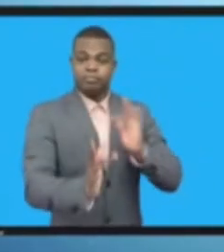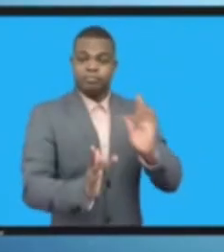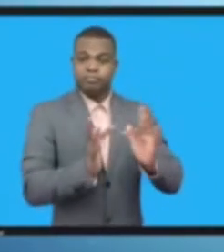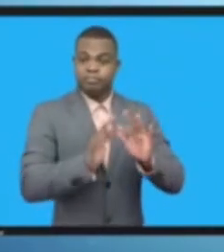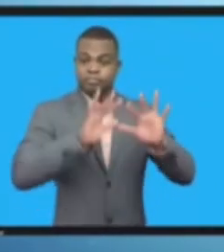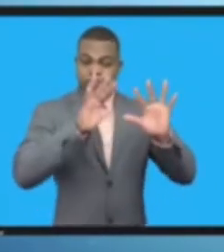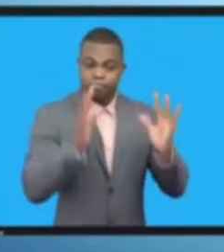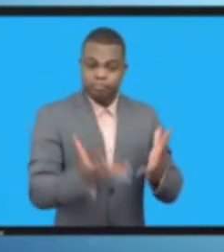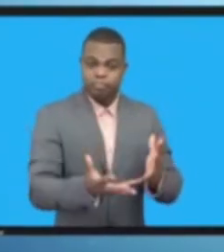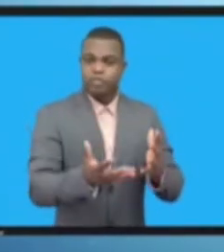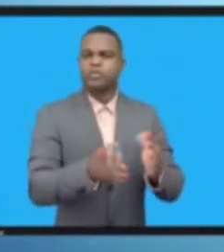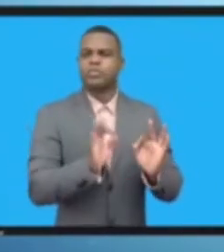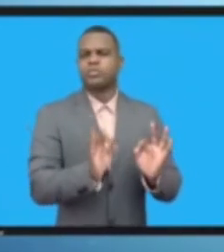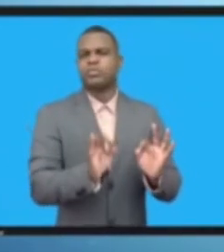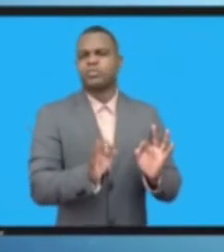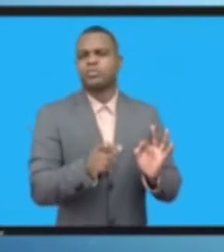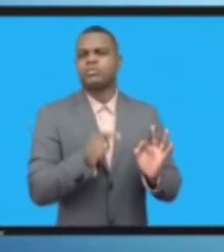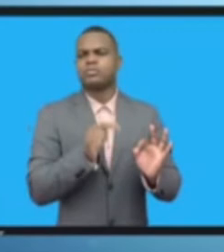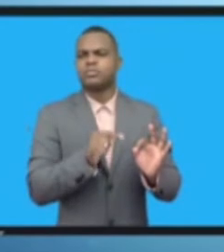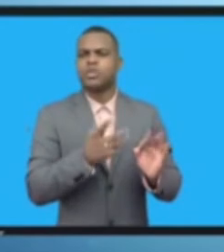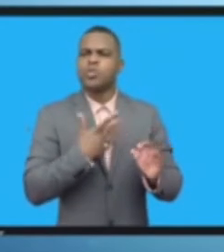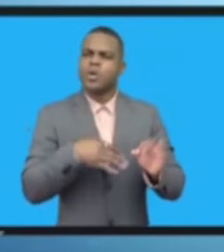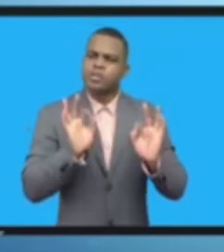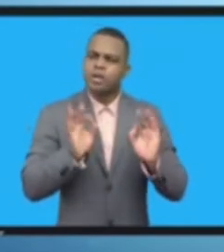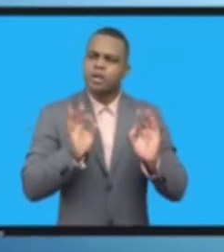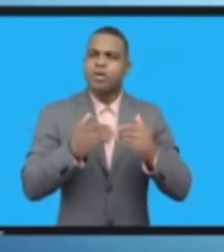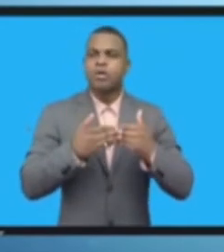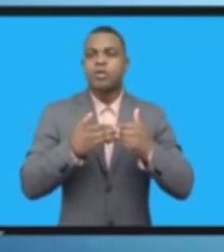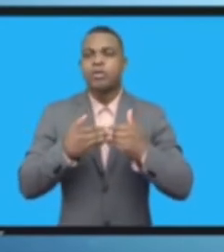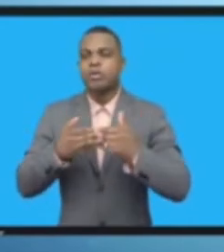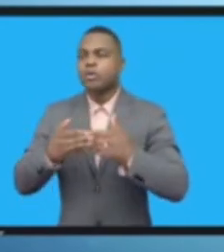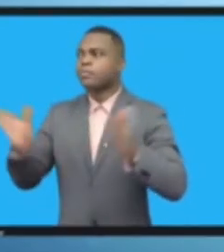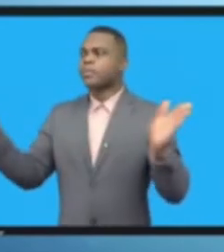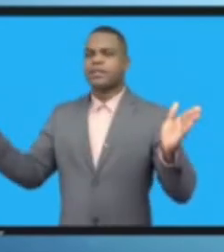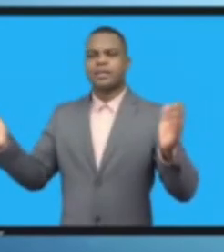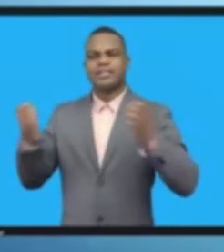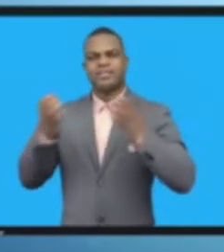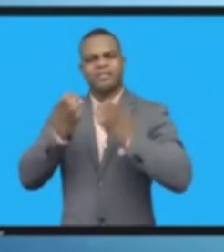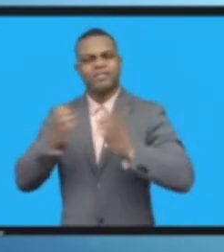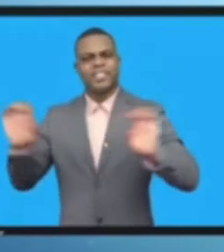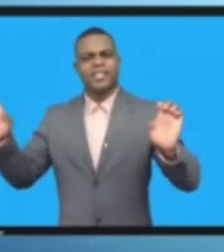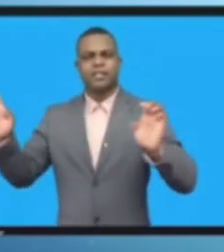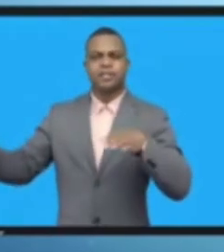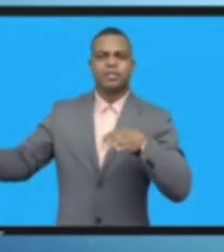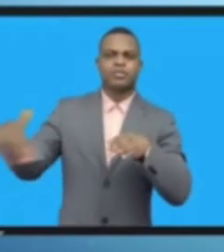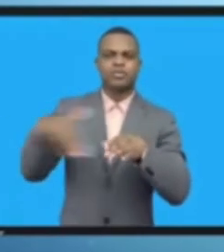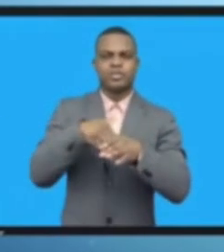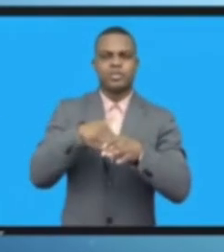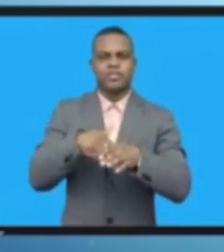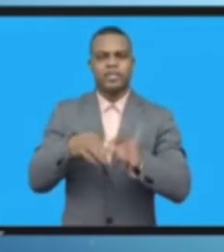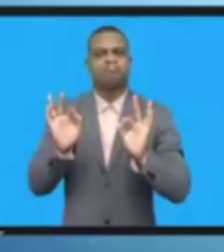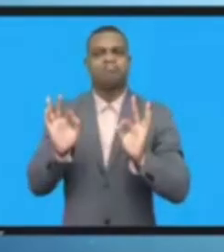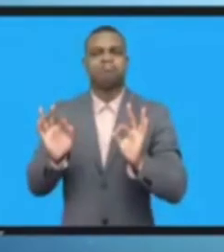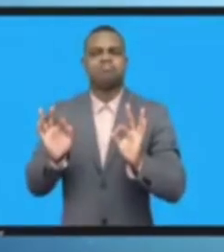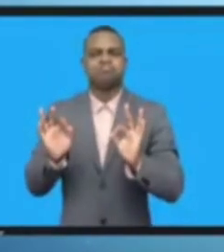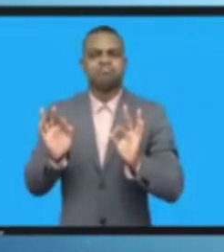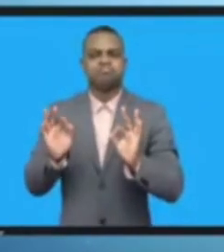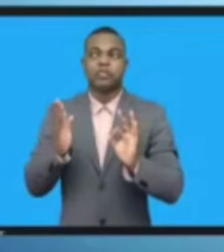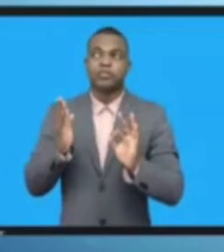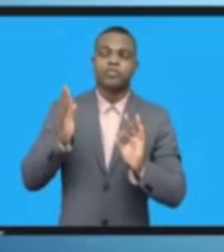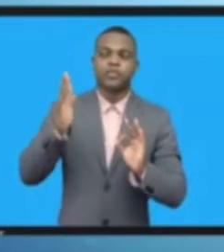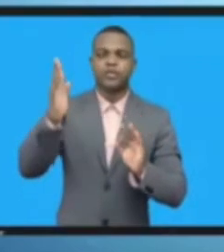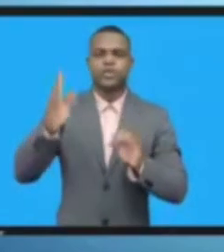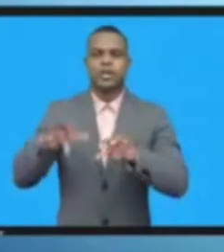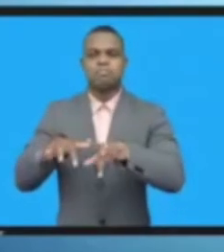في عالم يكون فيه ثلثة البشرية غير قادرين على التوصل بشبكة